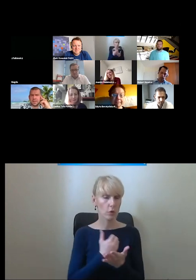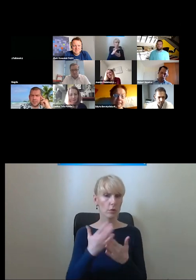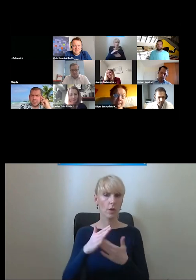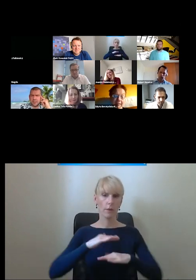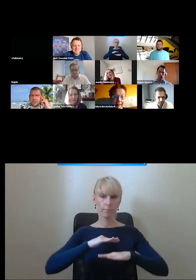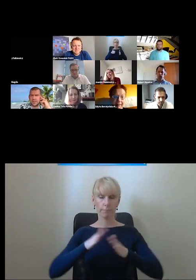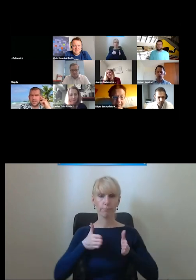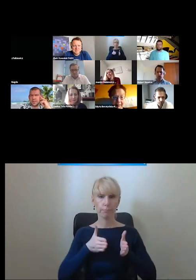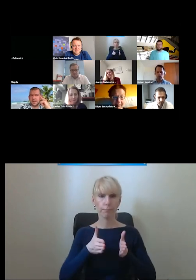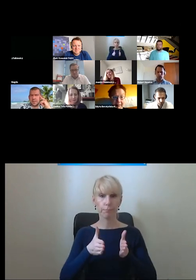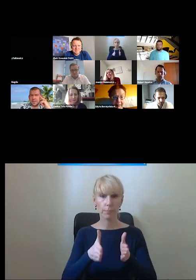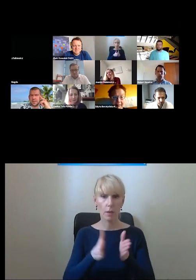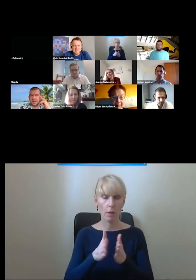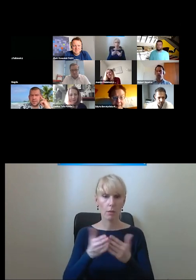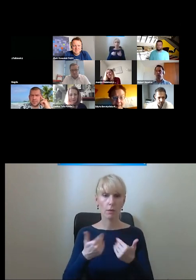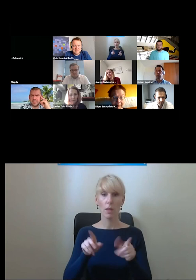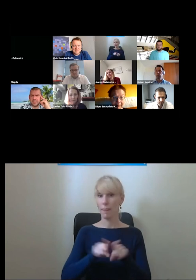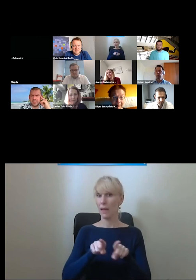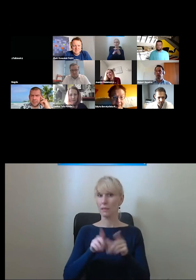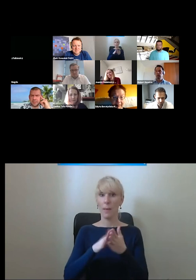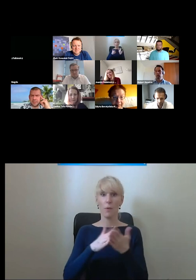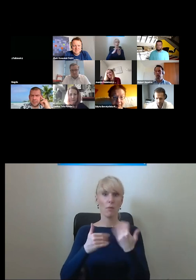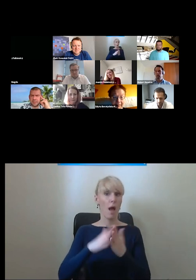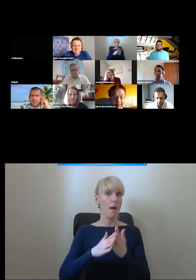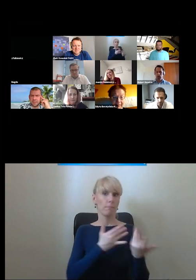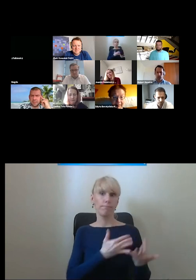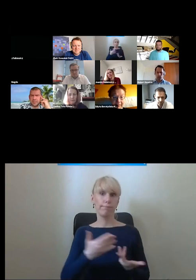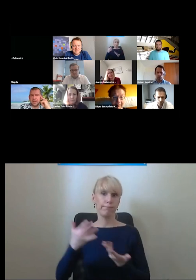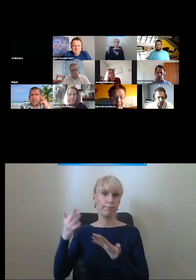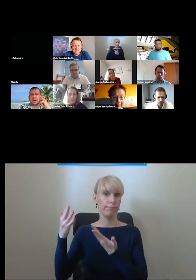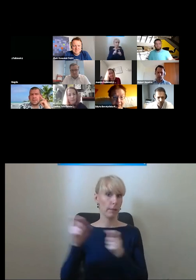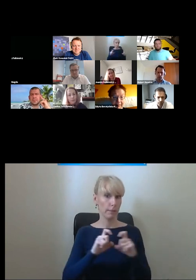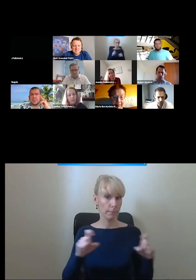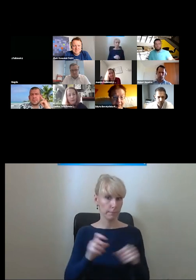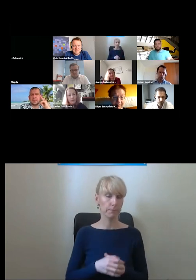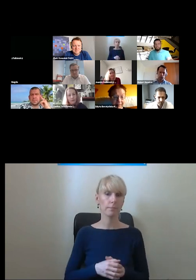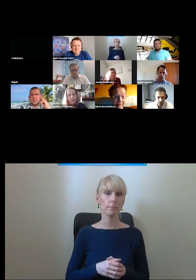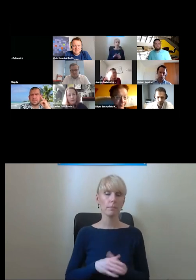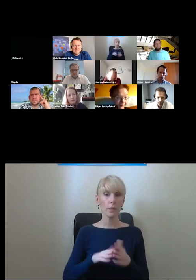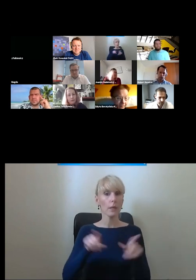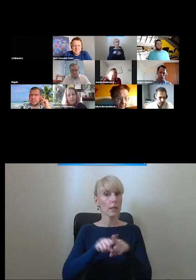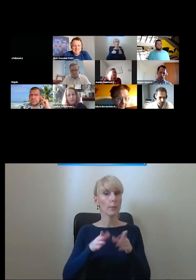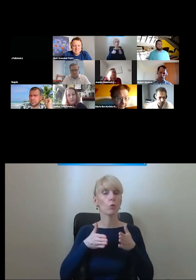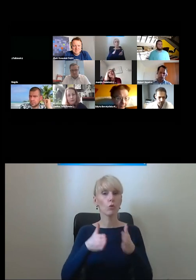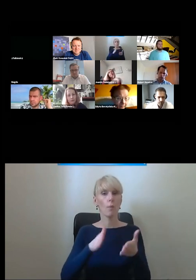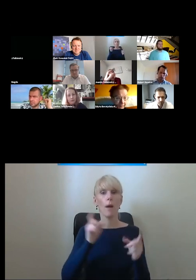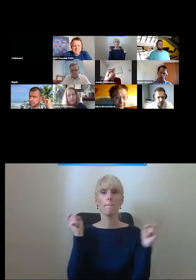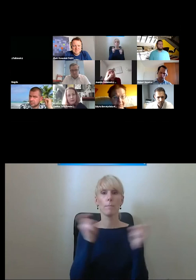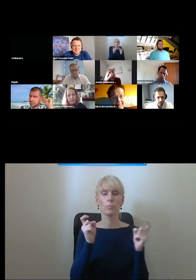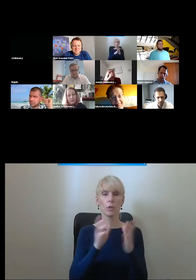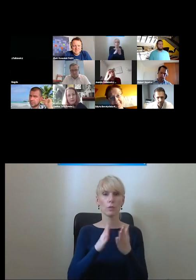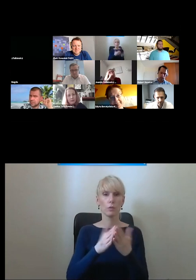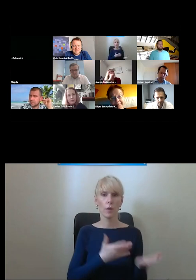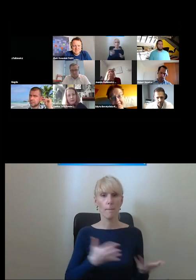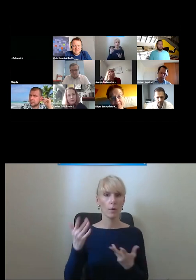podczas pożarów jako droga przeciwpożarowa instalujemy UPS-y